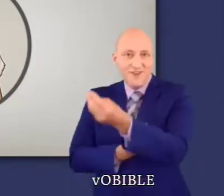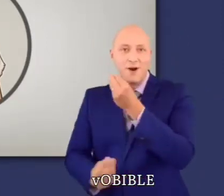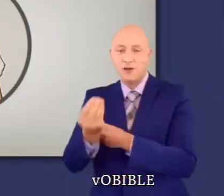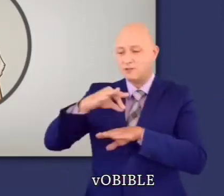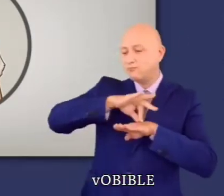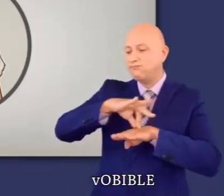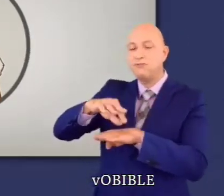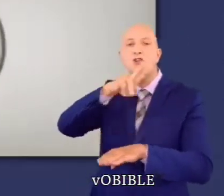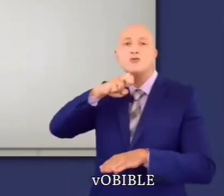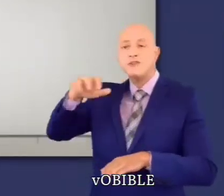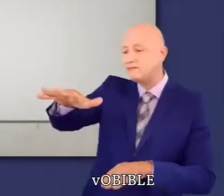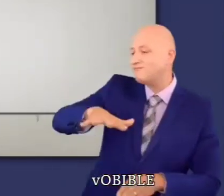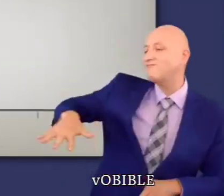Moïse.